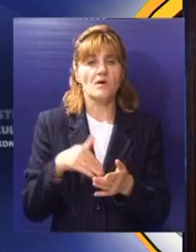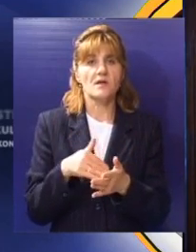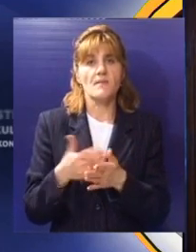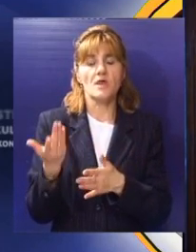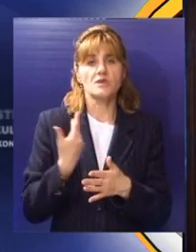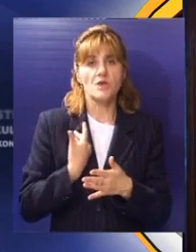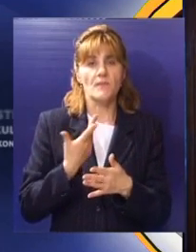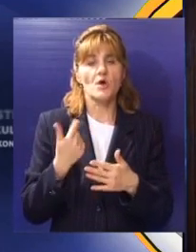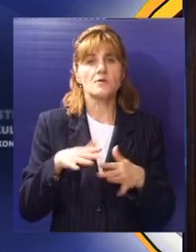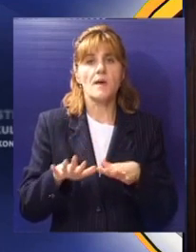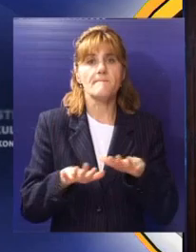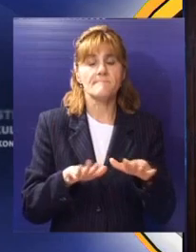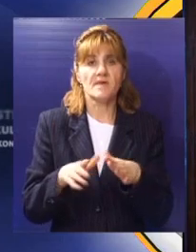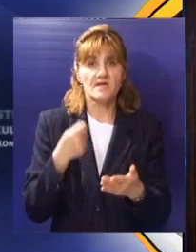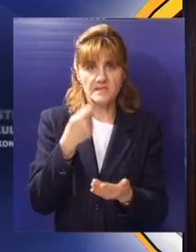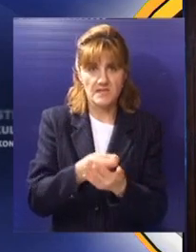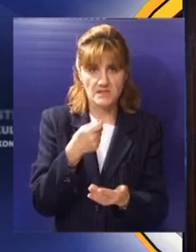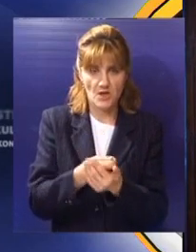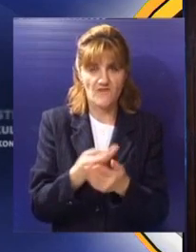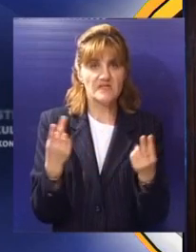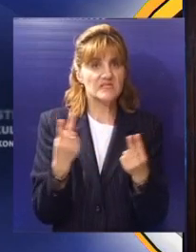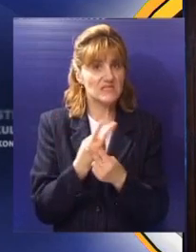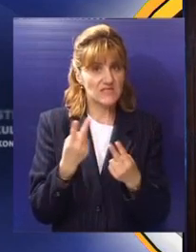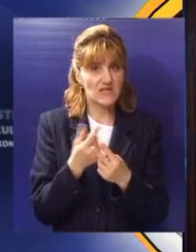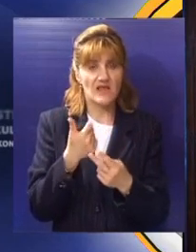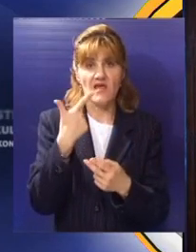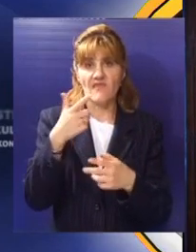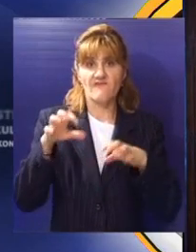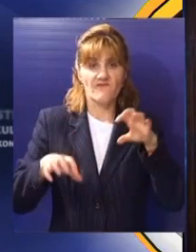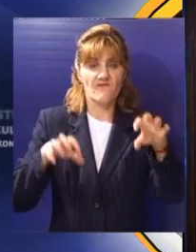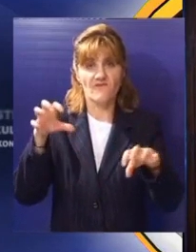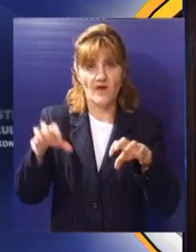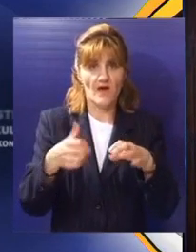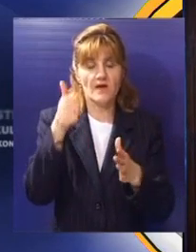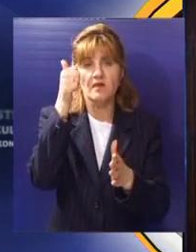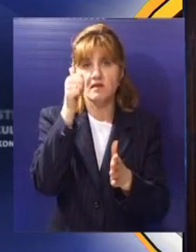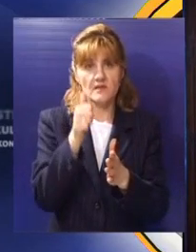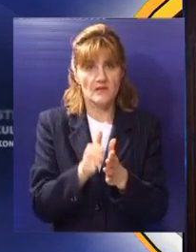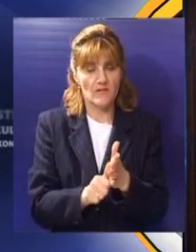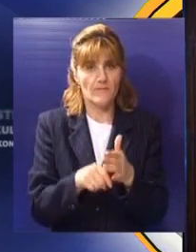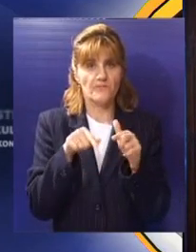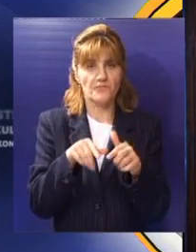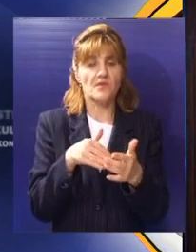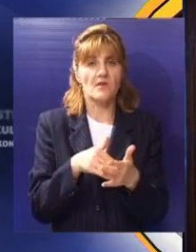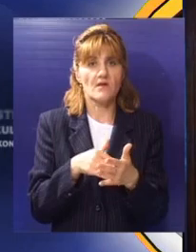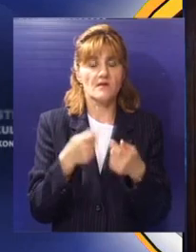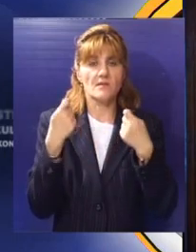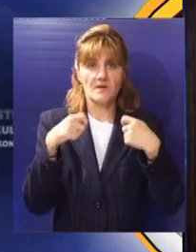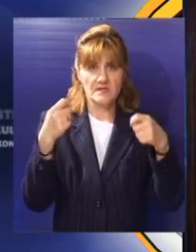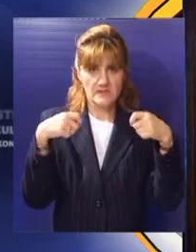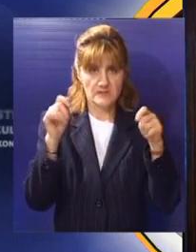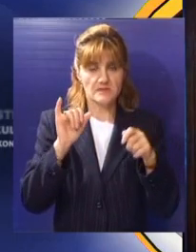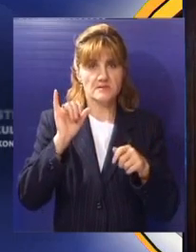od ministarstva, nemojte da planiramo da zarobljavamo sredstva na dva mesta. Dakle, jedna od standarda koje treba u perspektivi